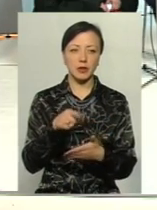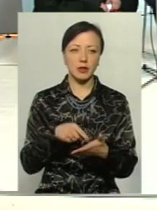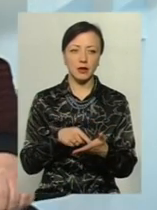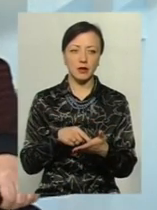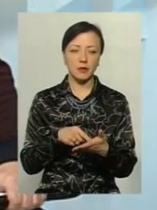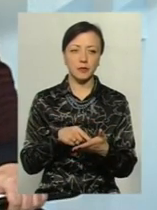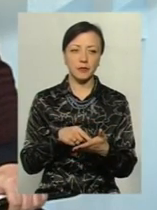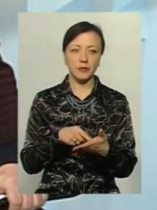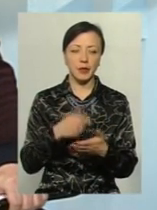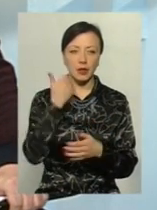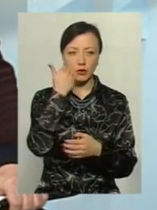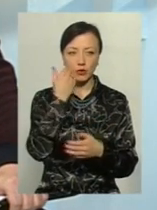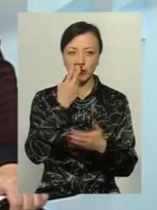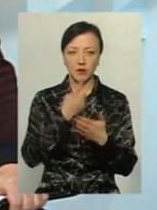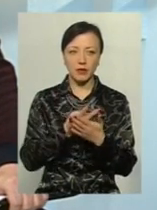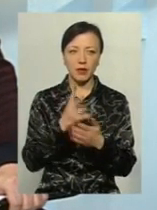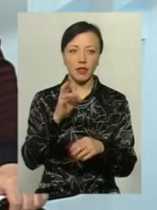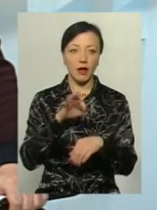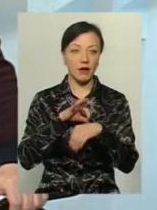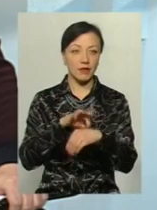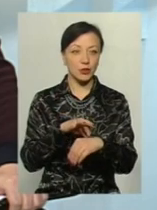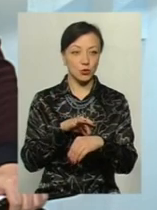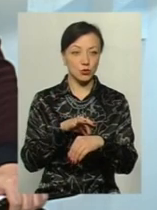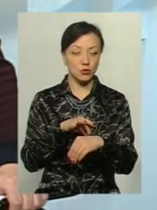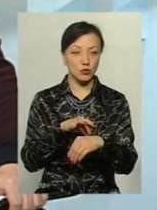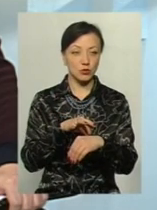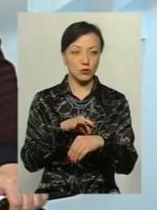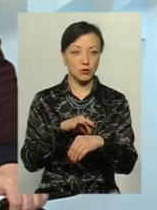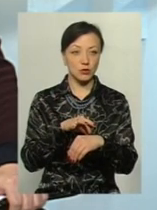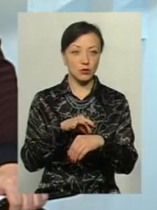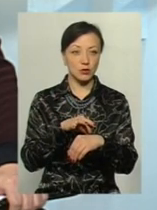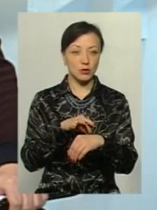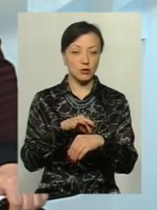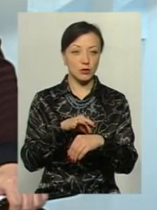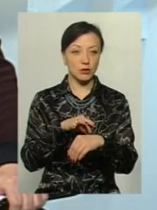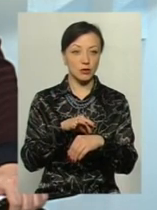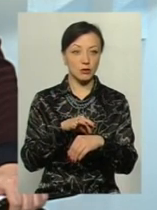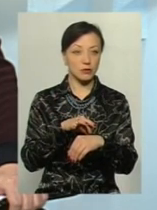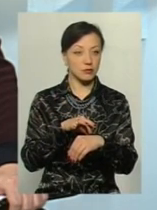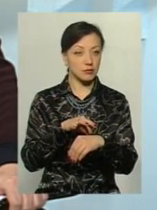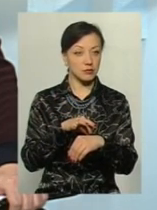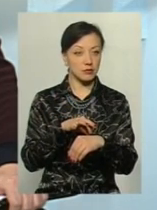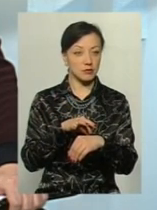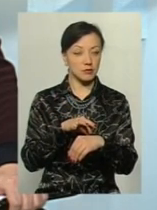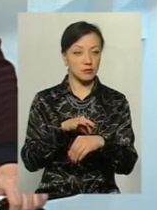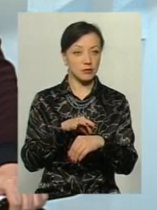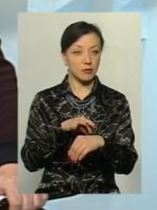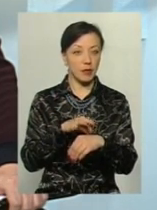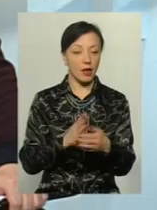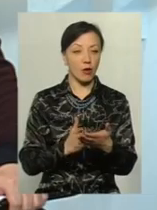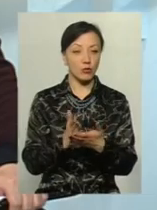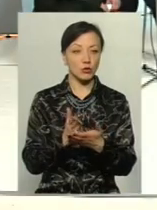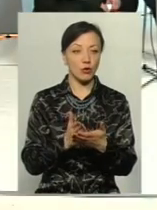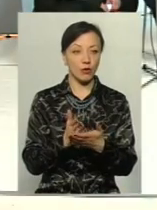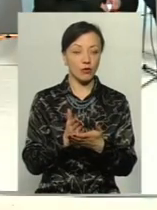Стидно дивитися на ведучу, яка обслуговує